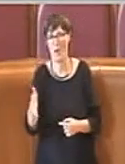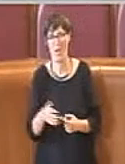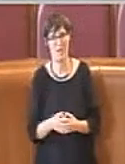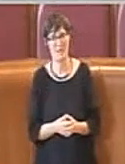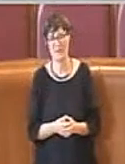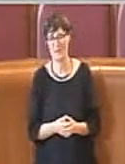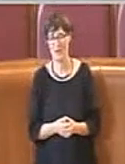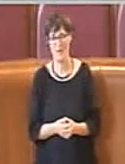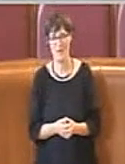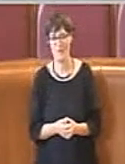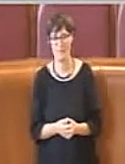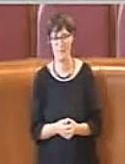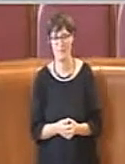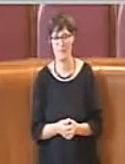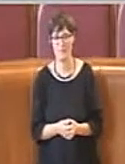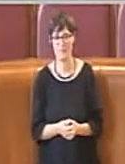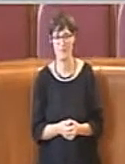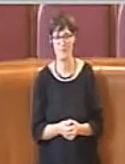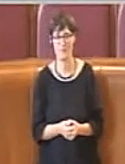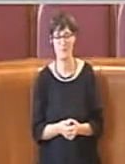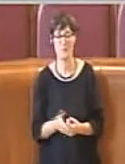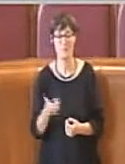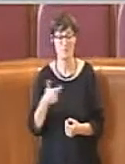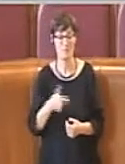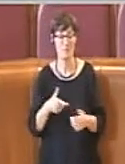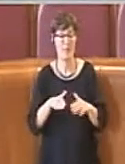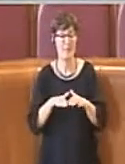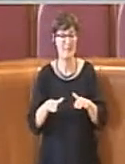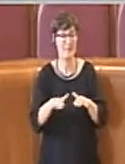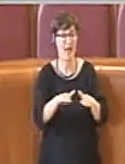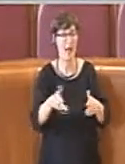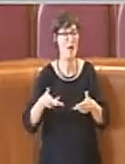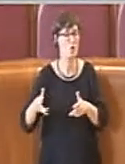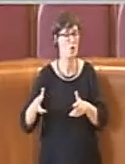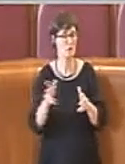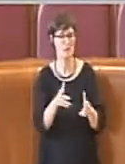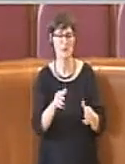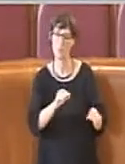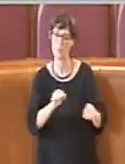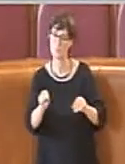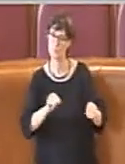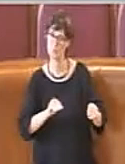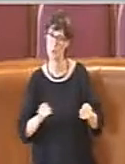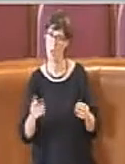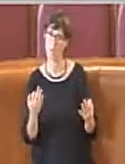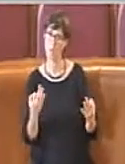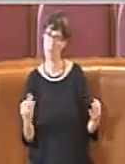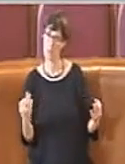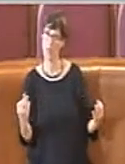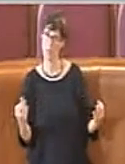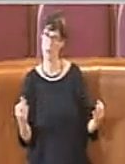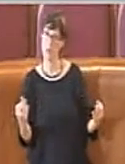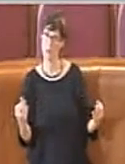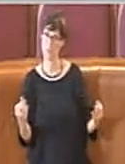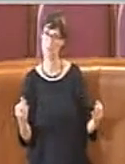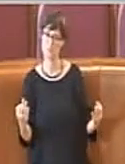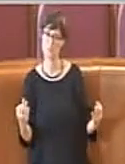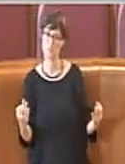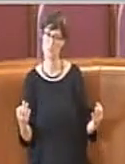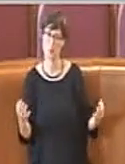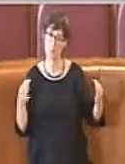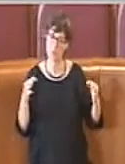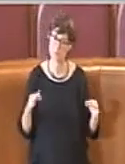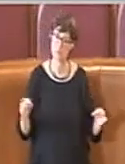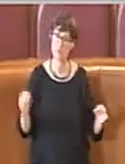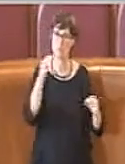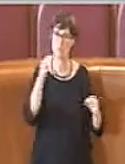ci sono dei tavoli e sedie decorosi, messi in modo decoroso, che possono permettere